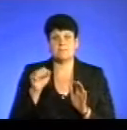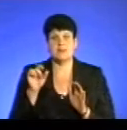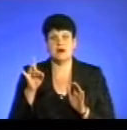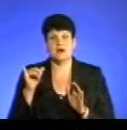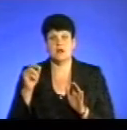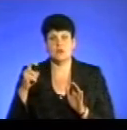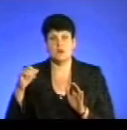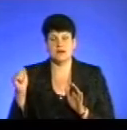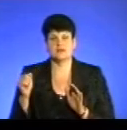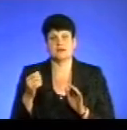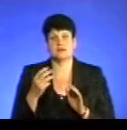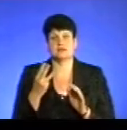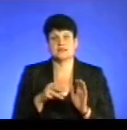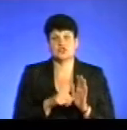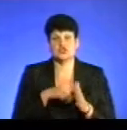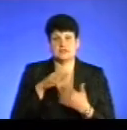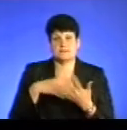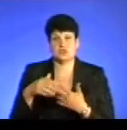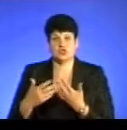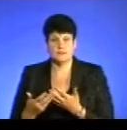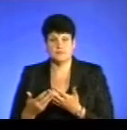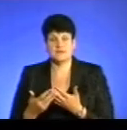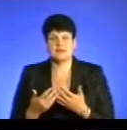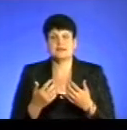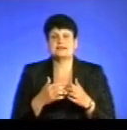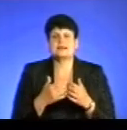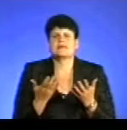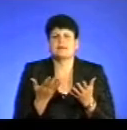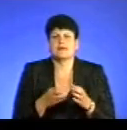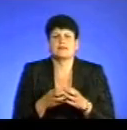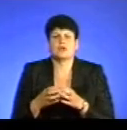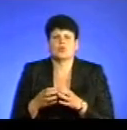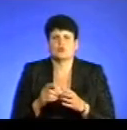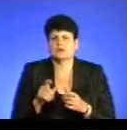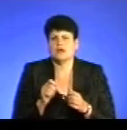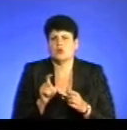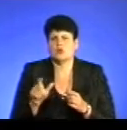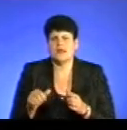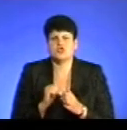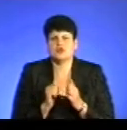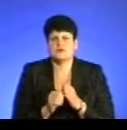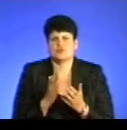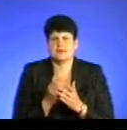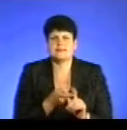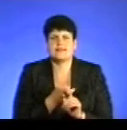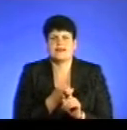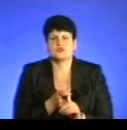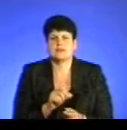форма наркоманії. Серед яких категорій людей найчастіше трапляється наркотична залежність?